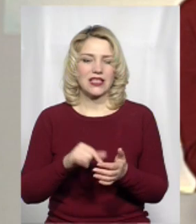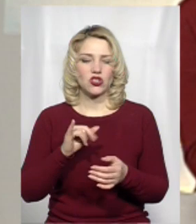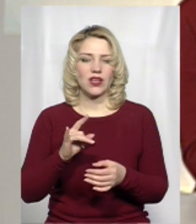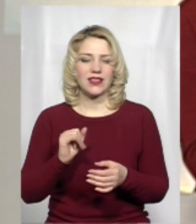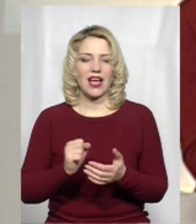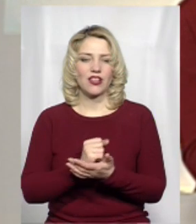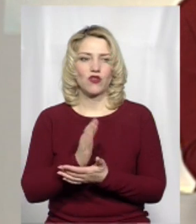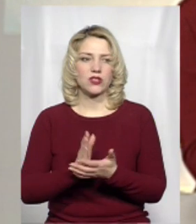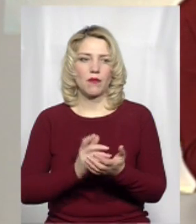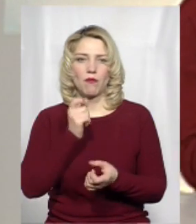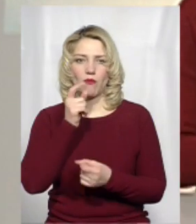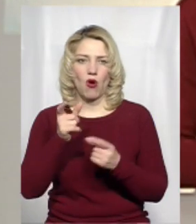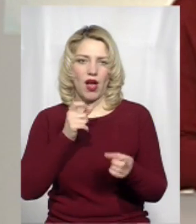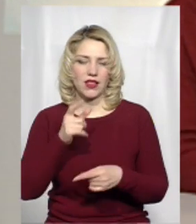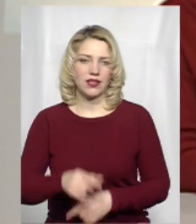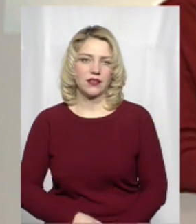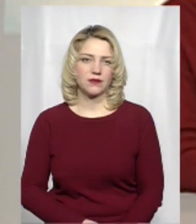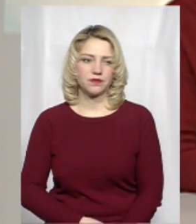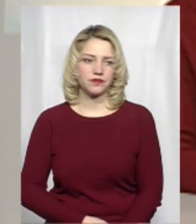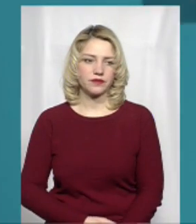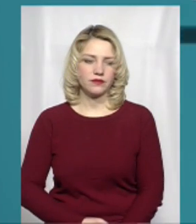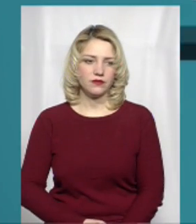інфраструктурних прогалинах. Послухаємо його.